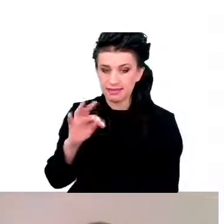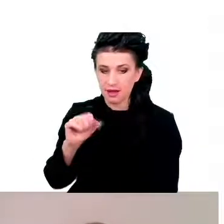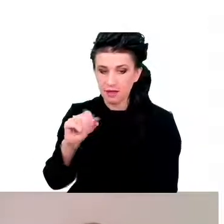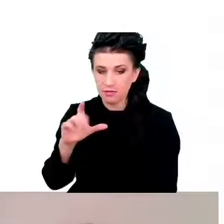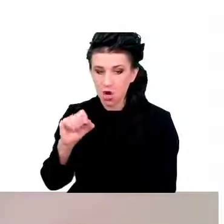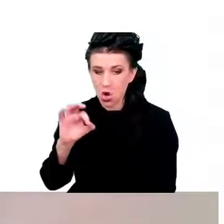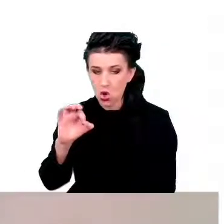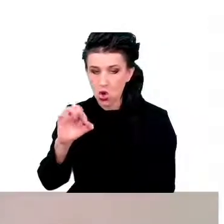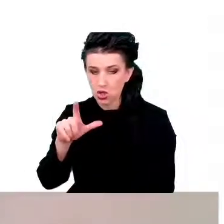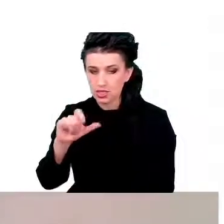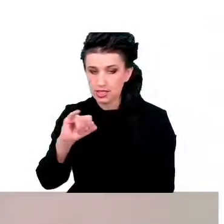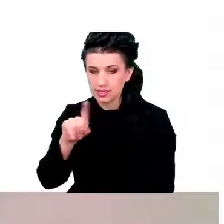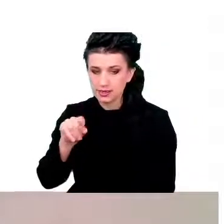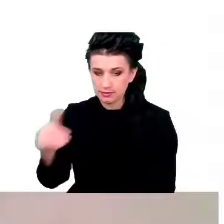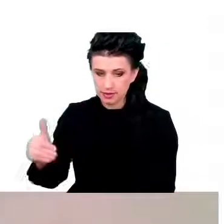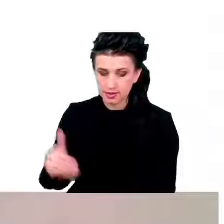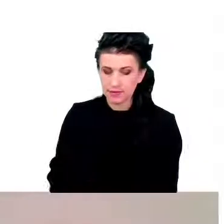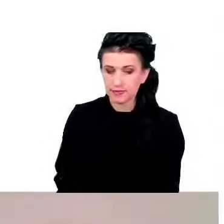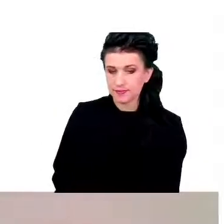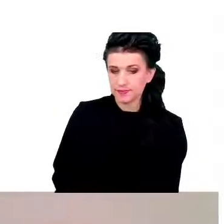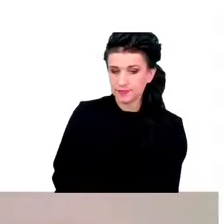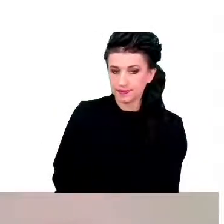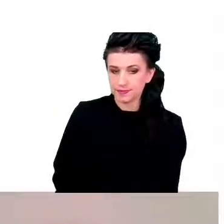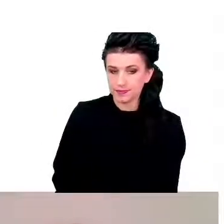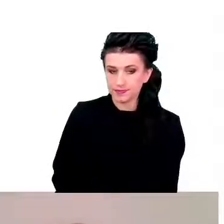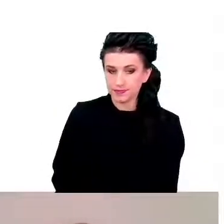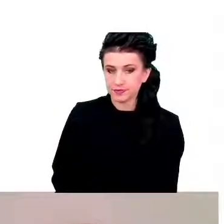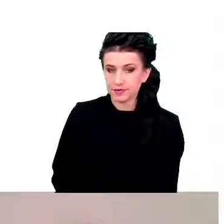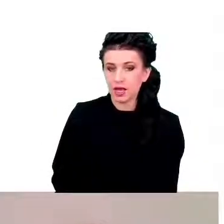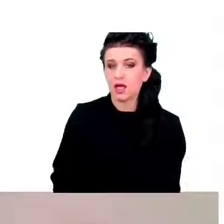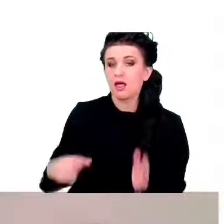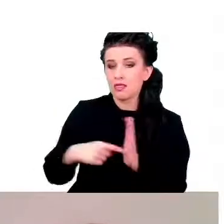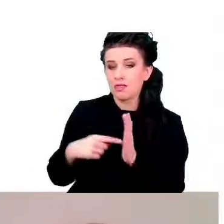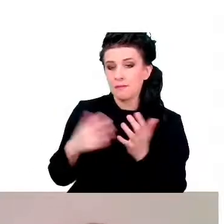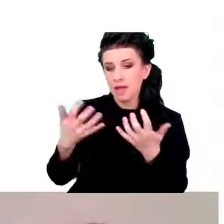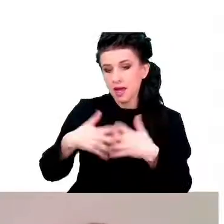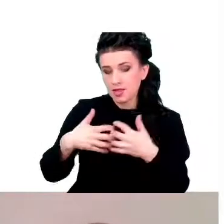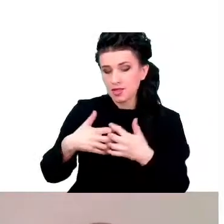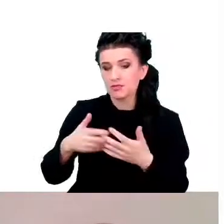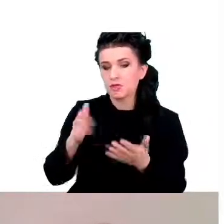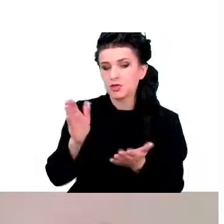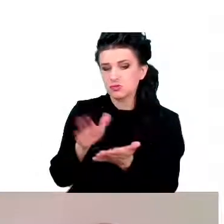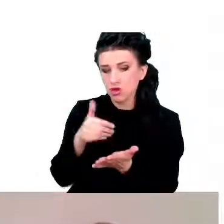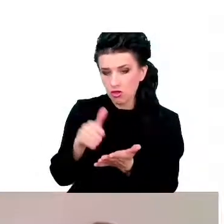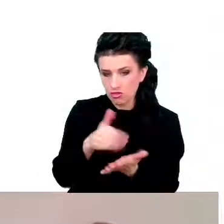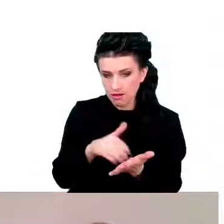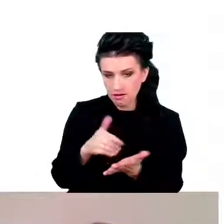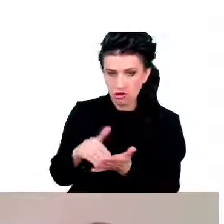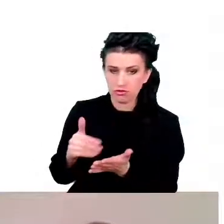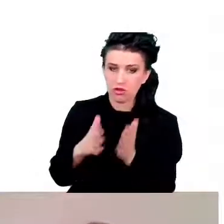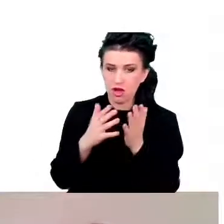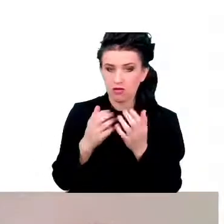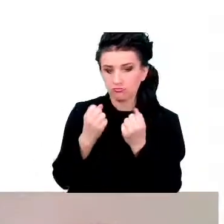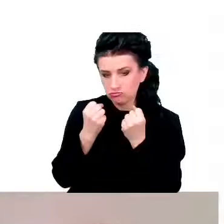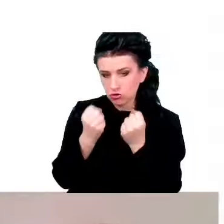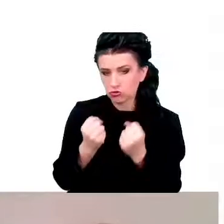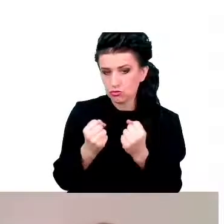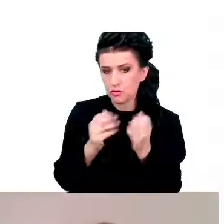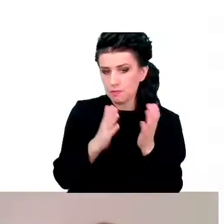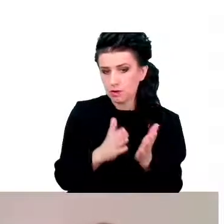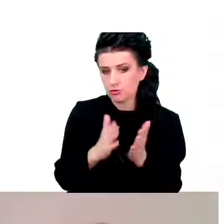mechanizmy sprzątające, utrzymujące porządek w komórce